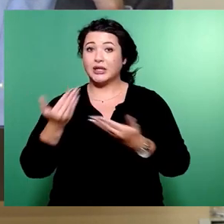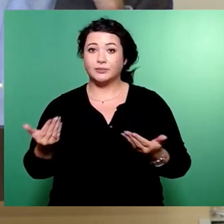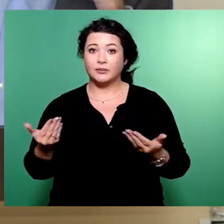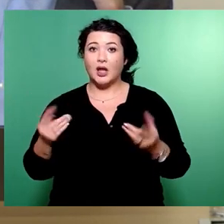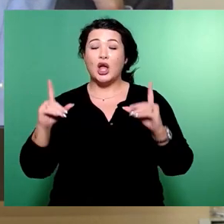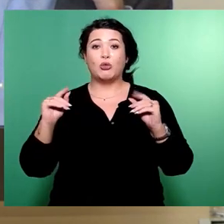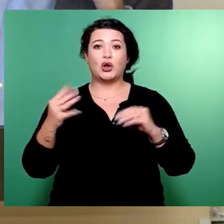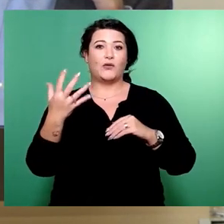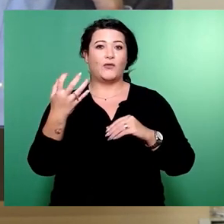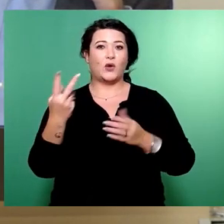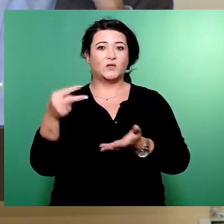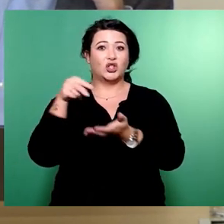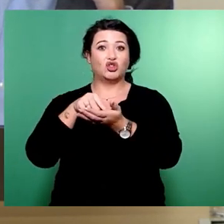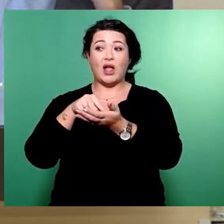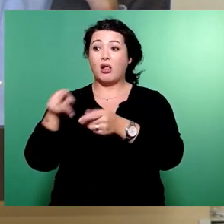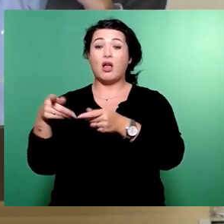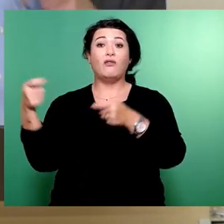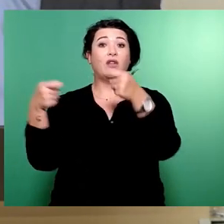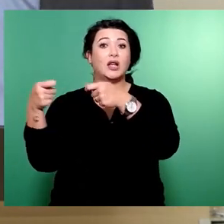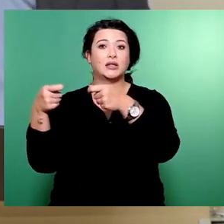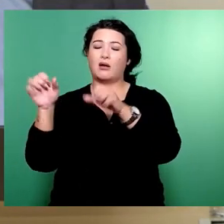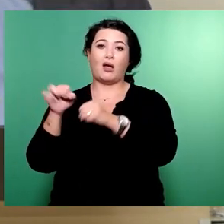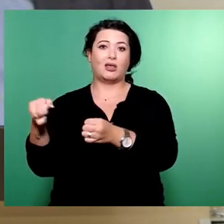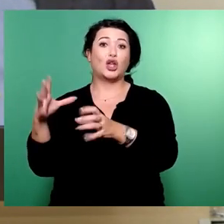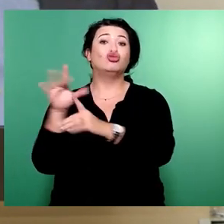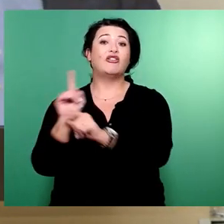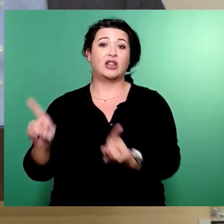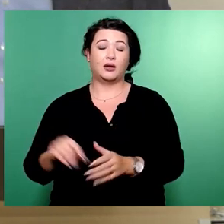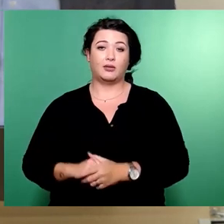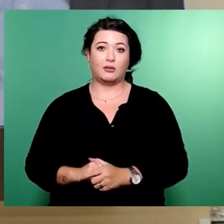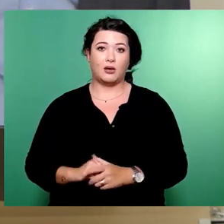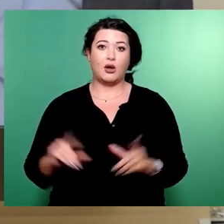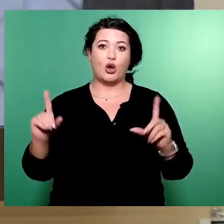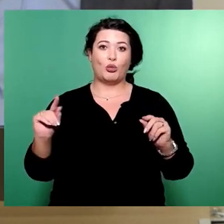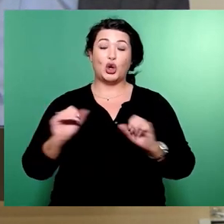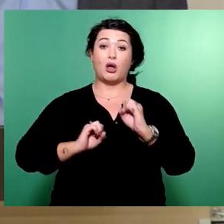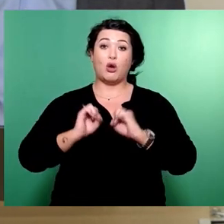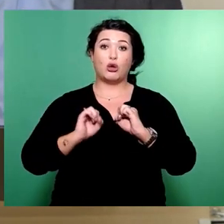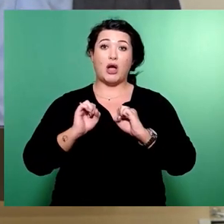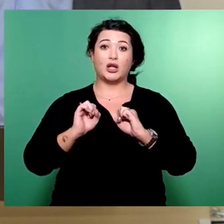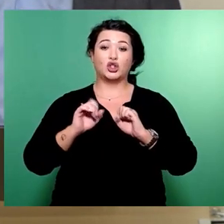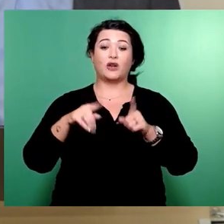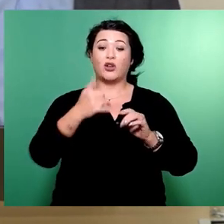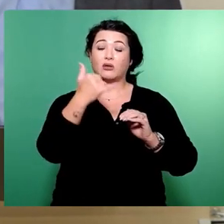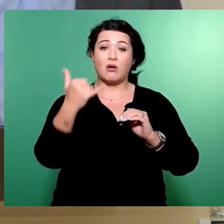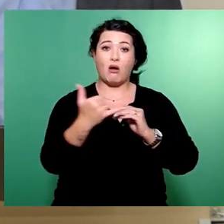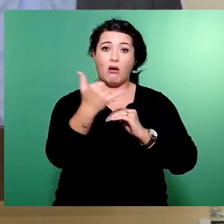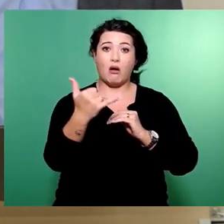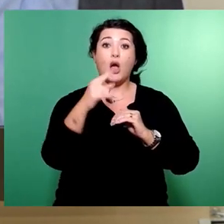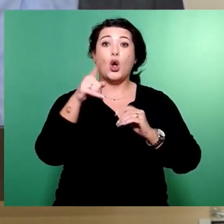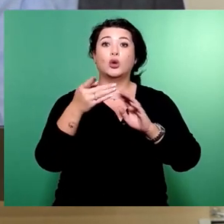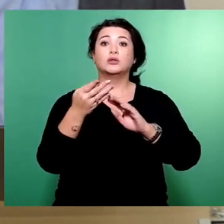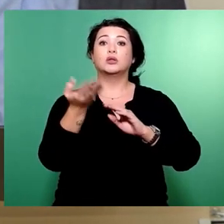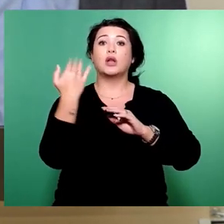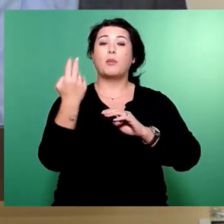schlicht nicht ausfinanziert sind. Dies bedeutet, dass wir sowohl unterjährig als auch mit dem Haushalt 2025 und